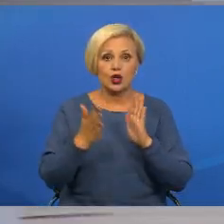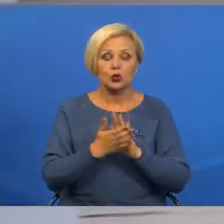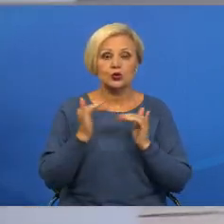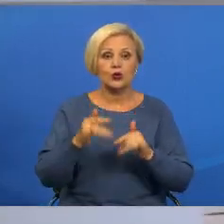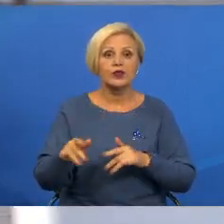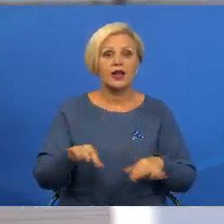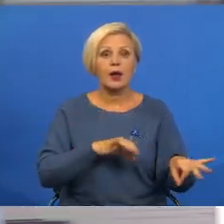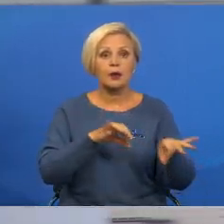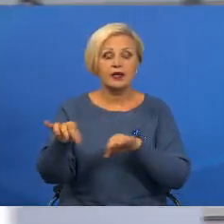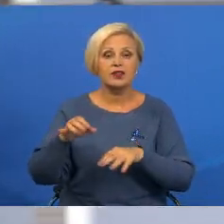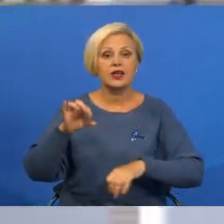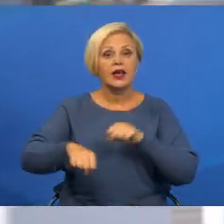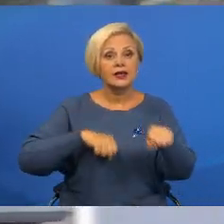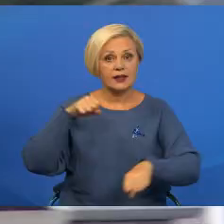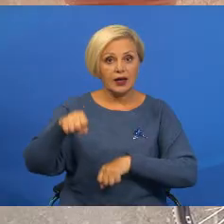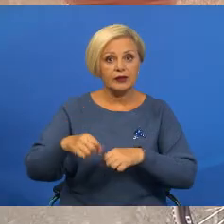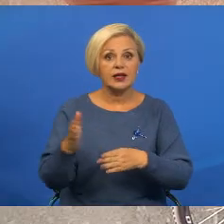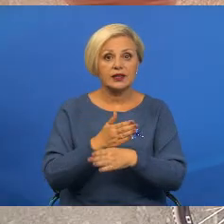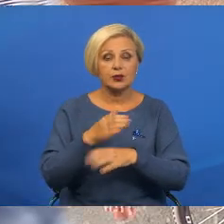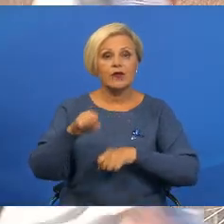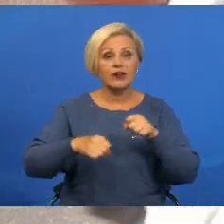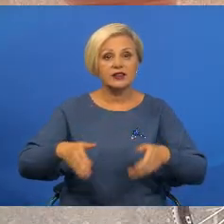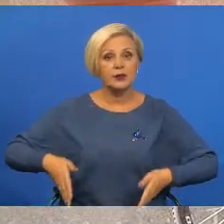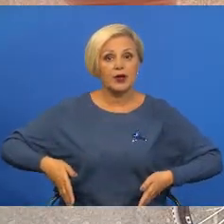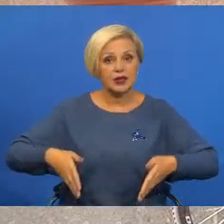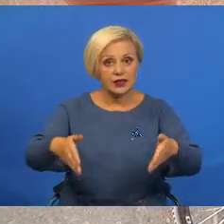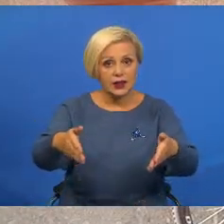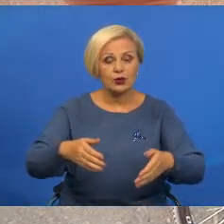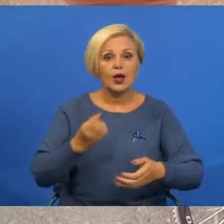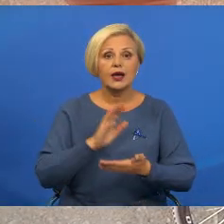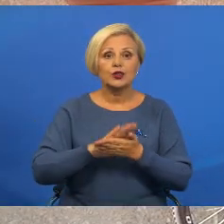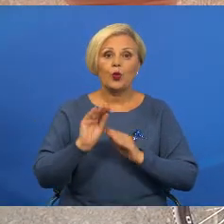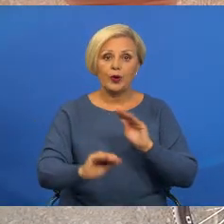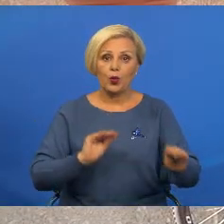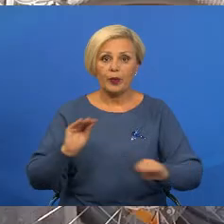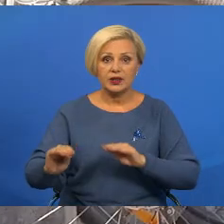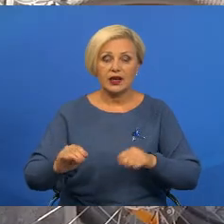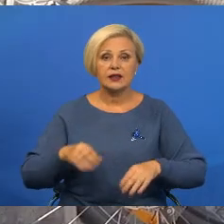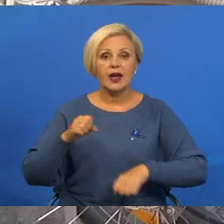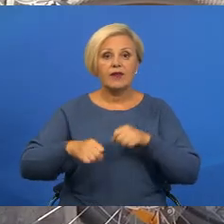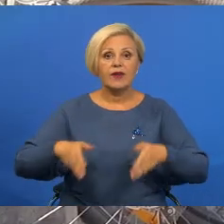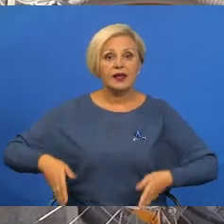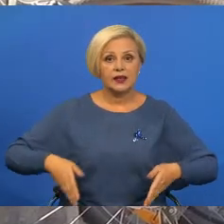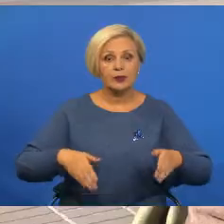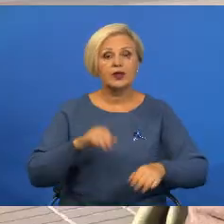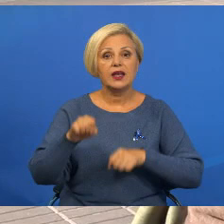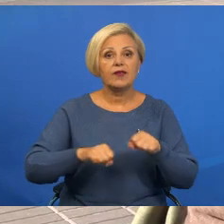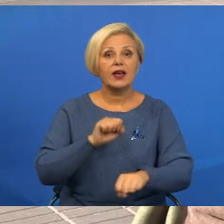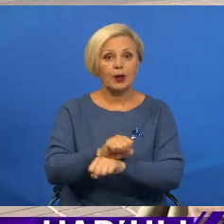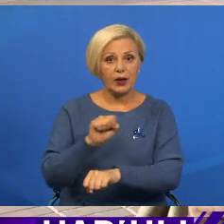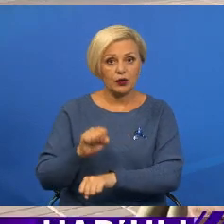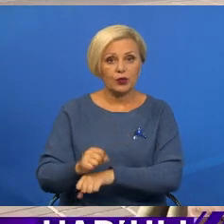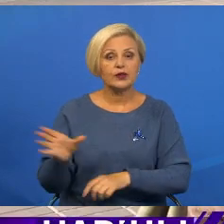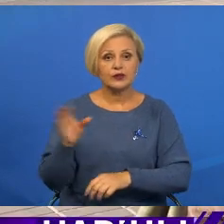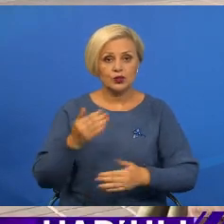операсовывания на велосипеде. Распрацовываются велосипедные маршруты, доброупорядковываются велопроезды и велопарковки. У меня